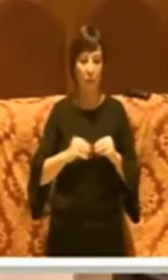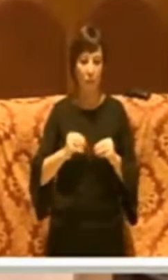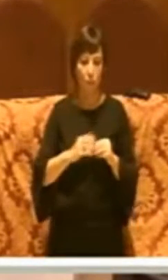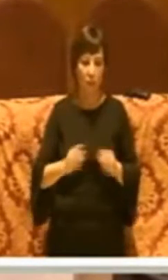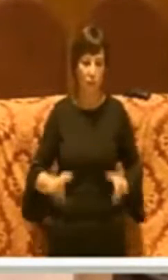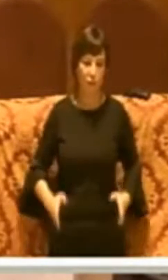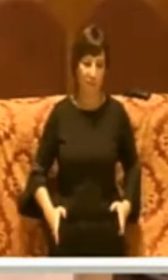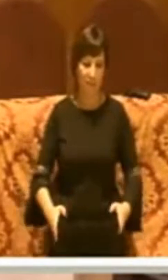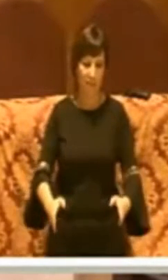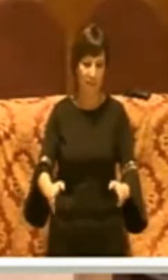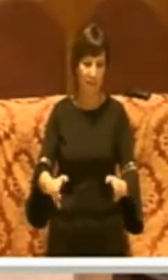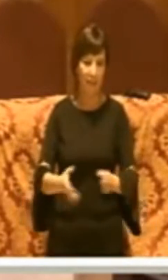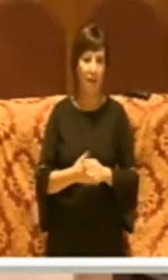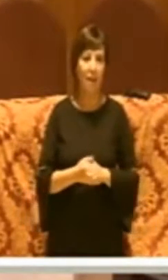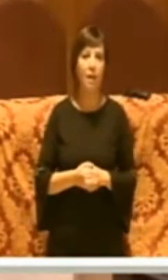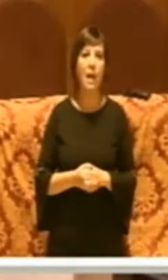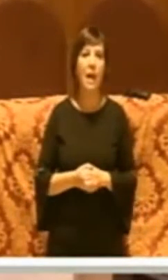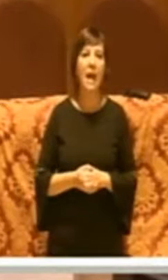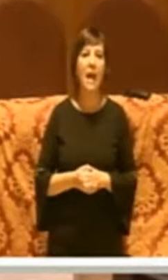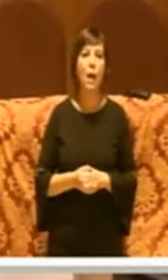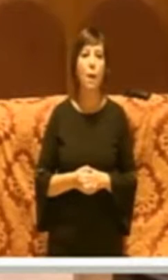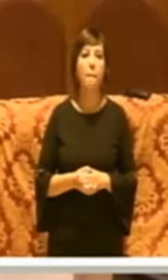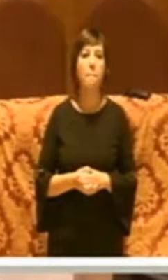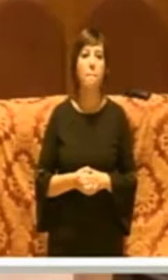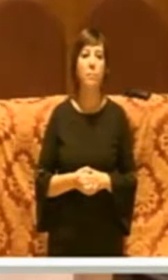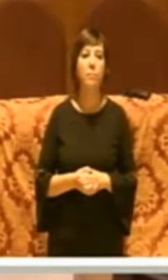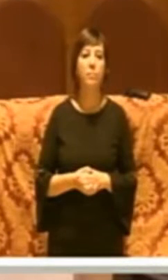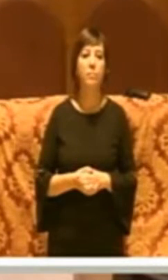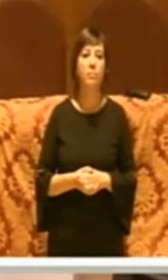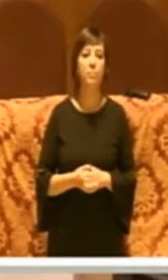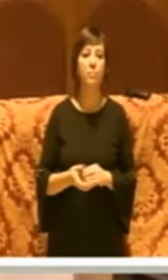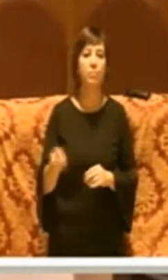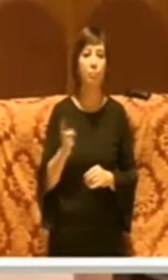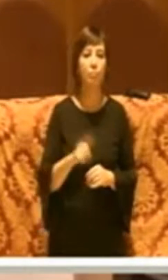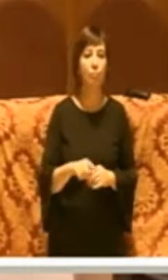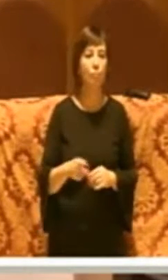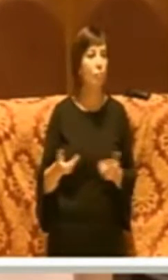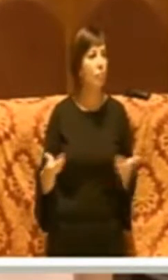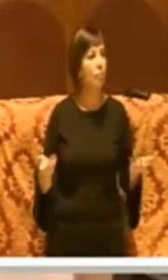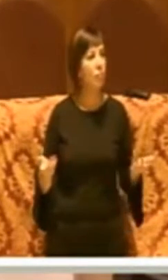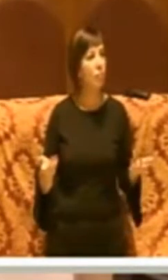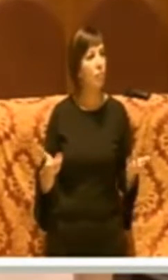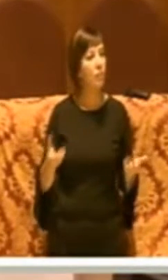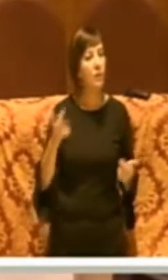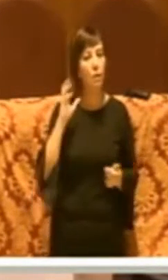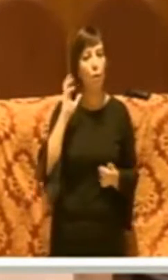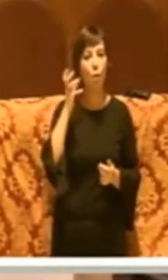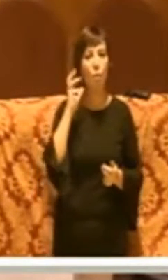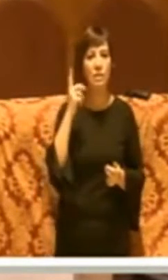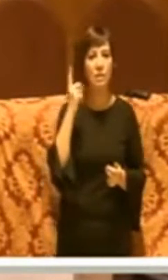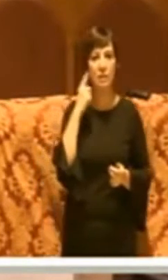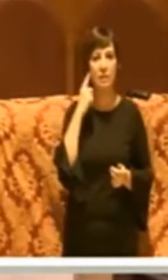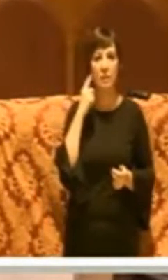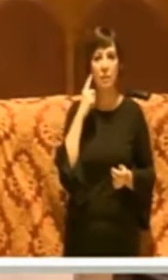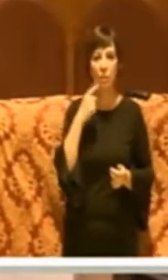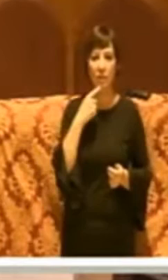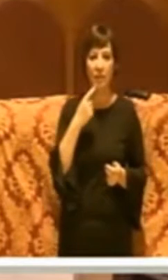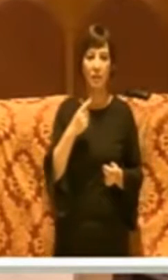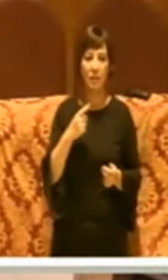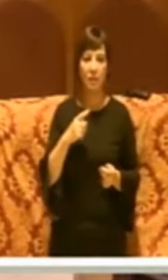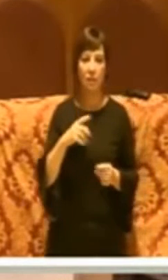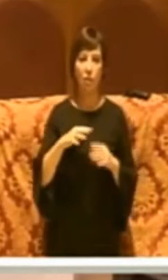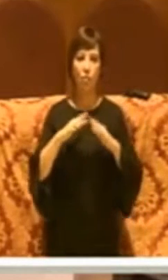stradale e anche dal fatto che ho sentito dire che manca in